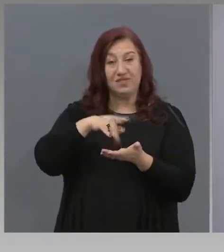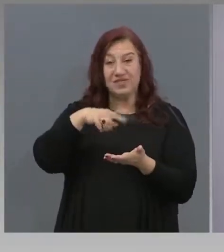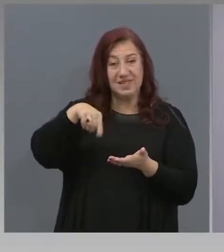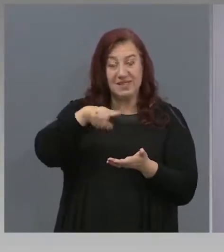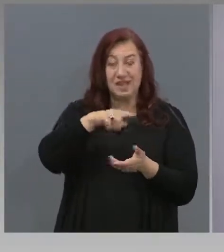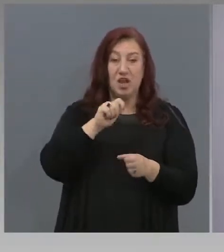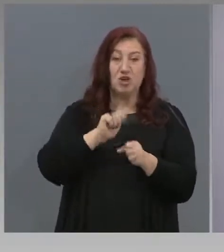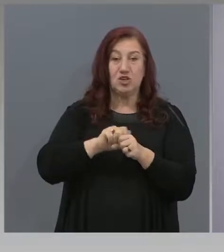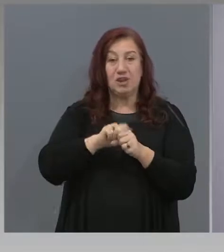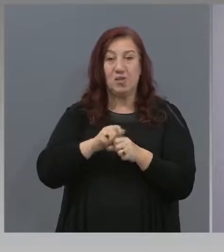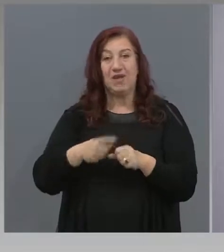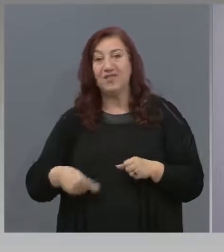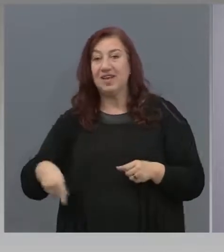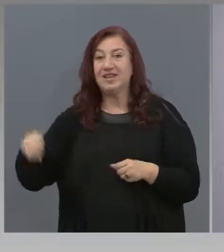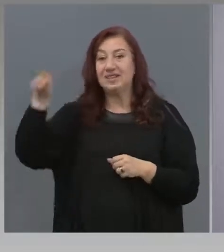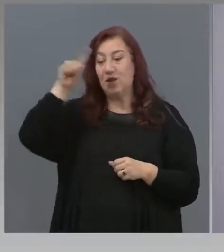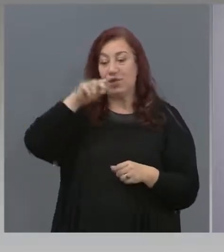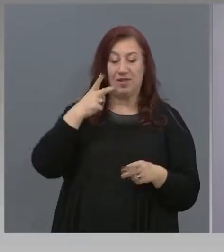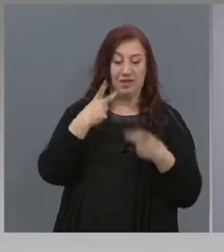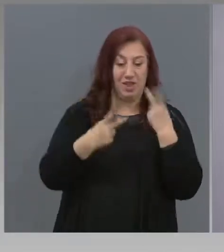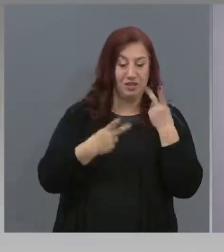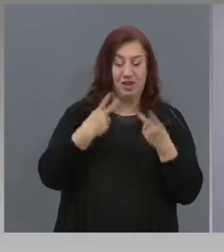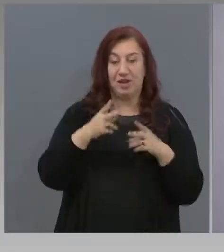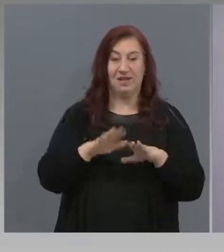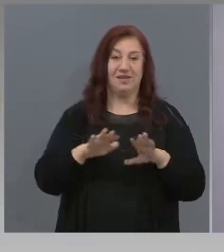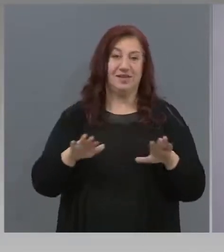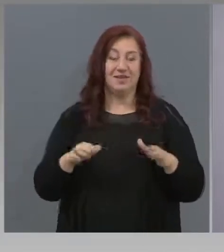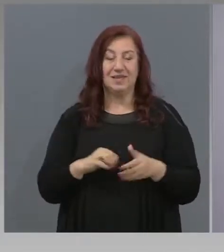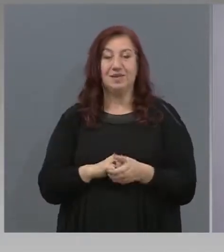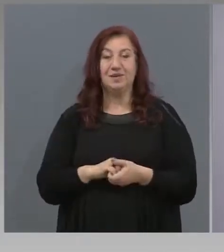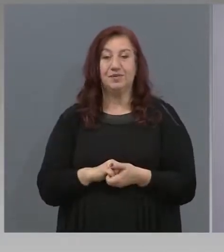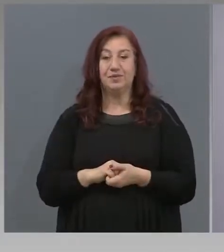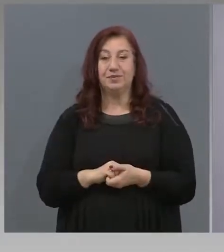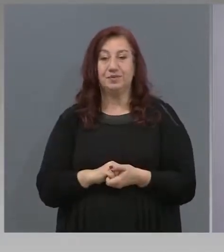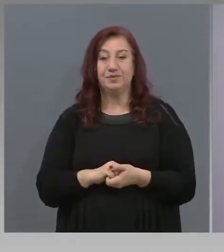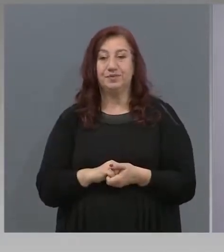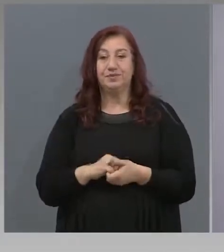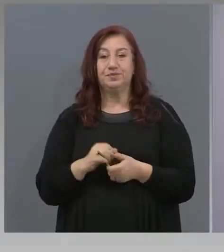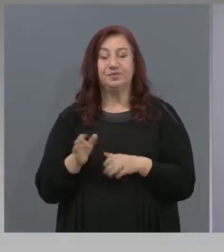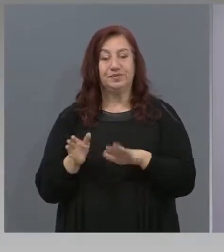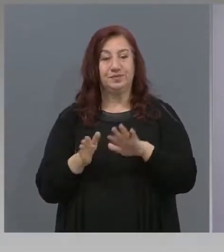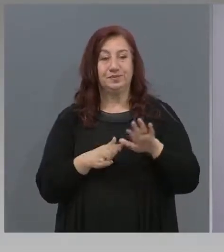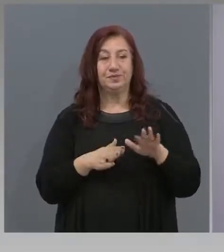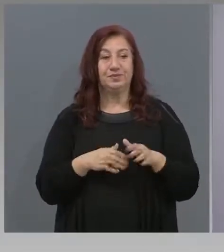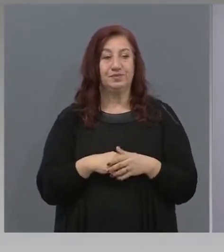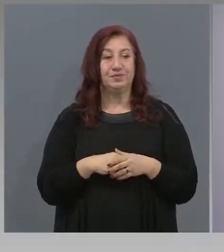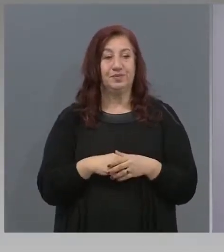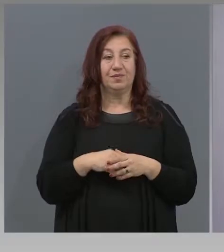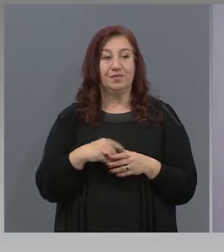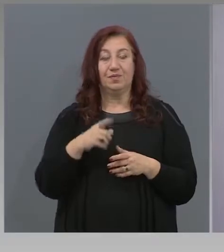такива целодневни занимания. Горя Николова, Битиви.